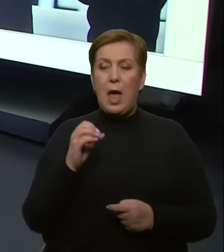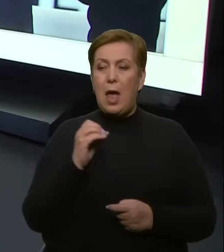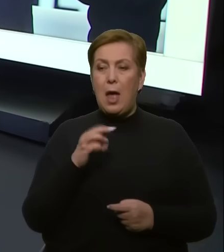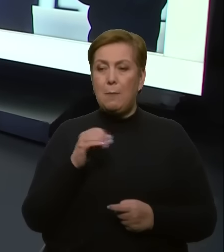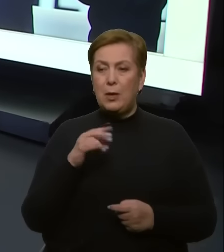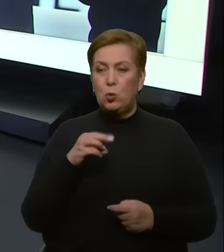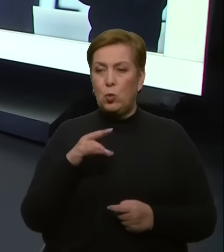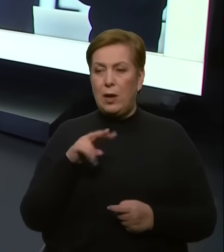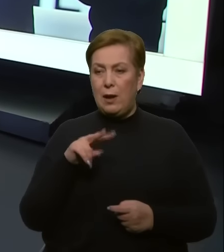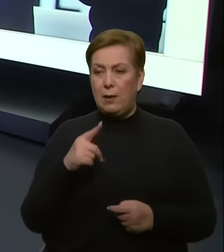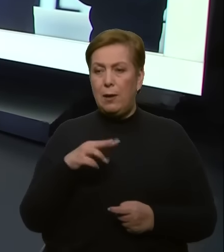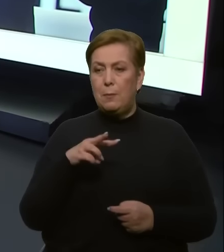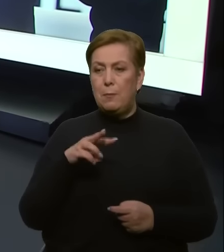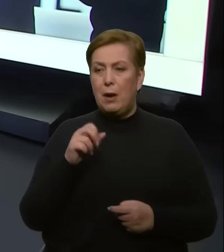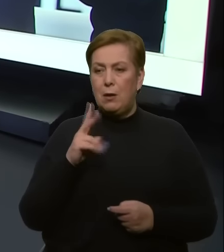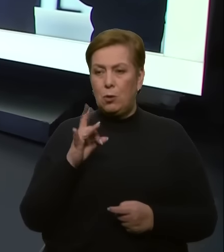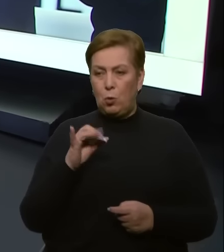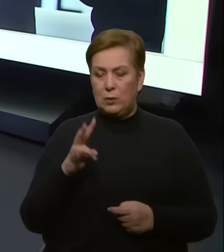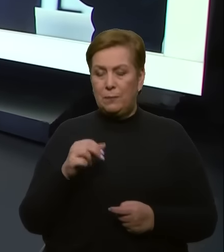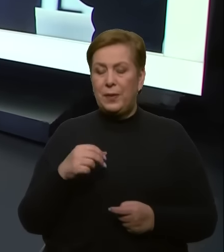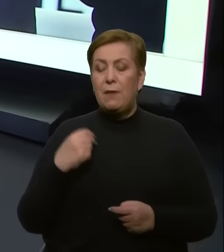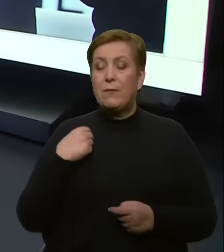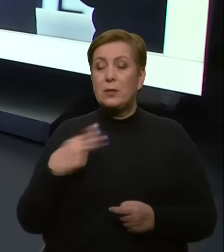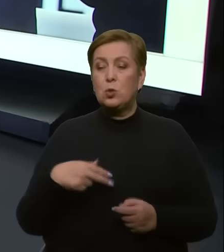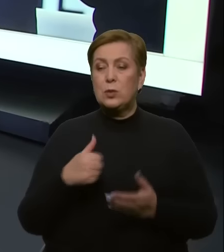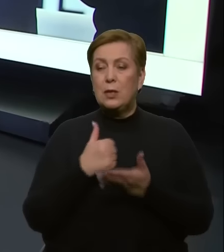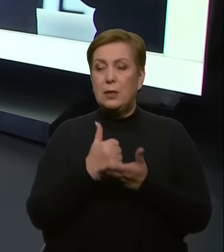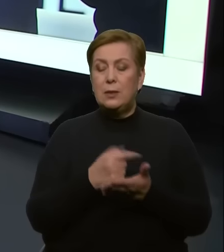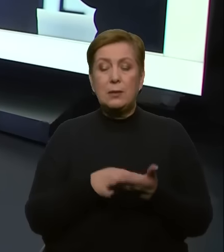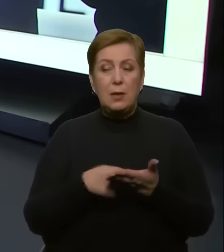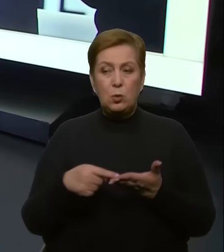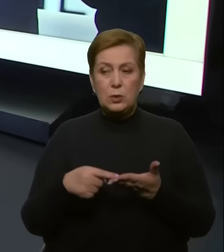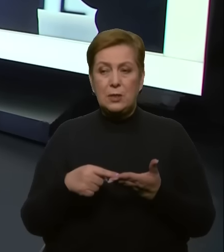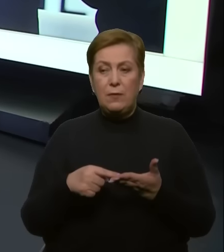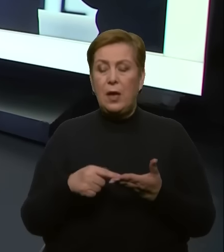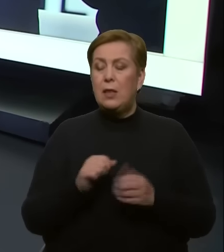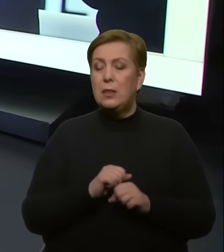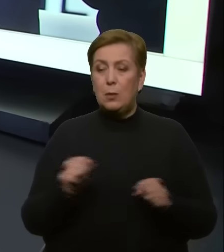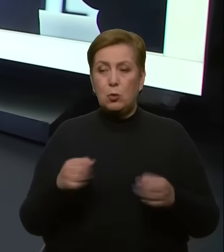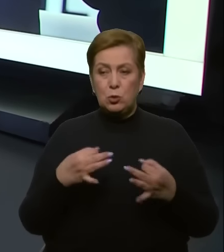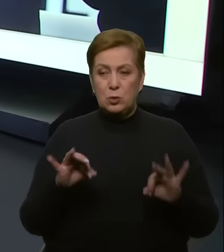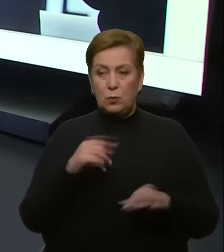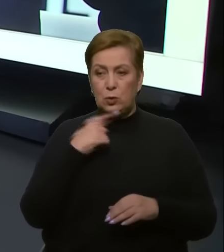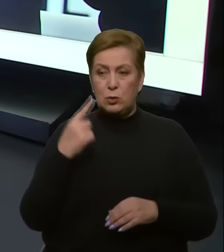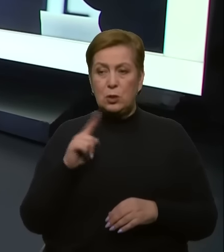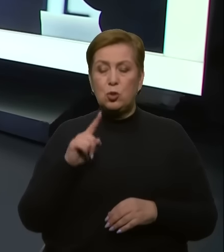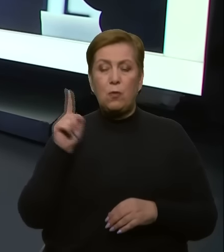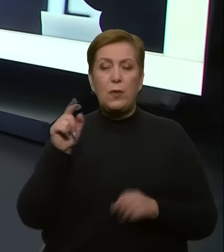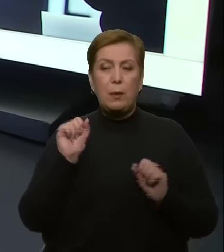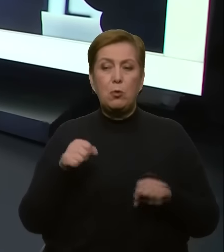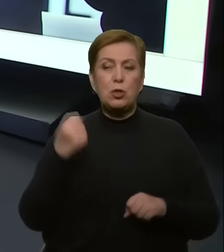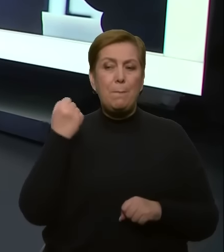повідомляє Франц-24. Французький лідер наголосив, не можна дозволити Росії думати, що вона може